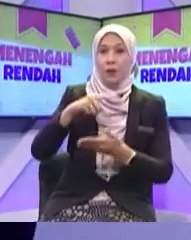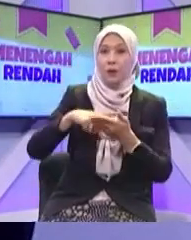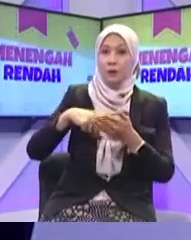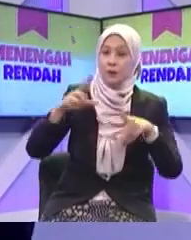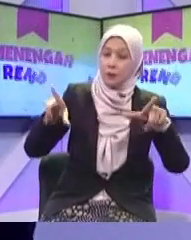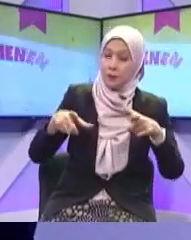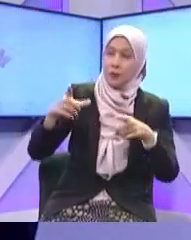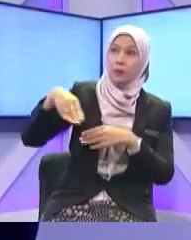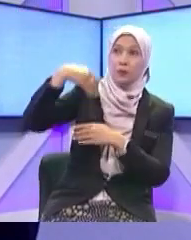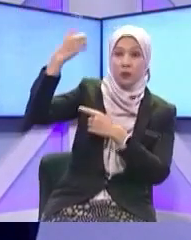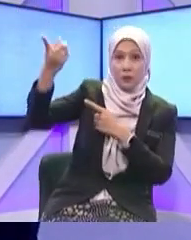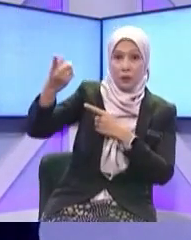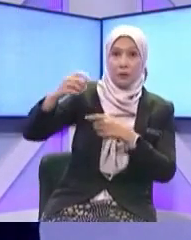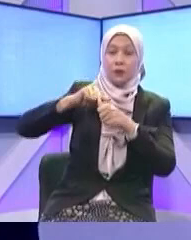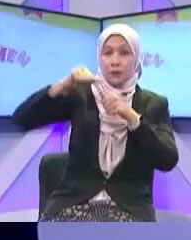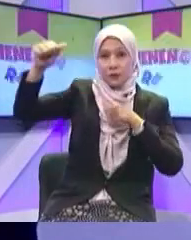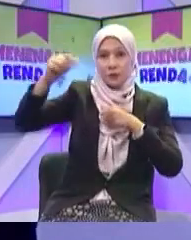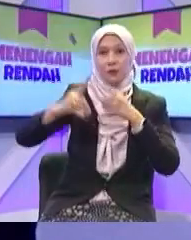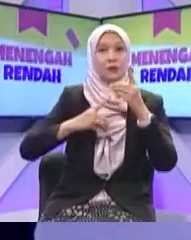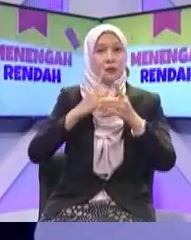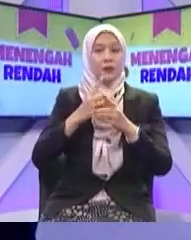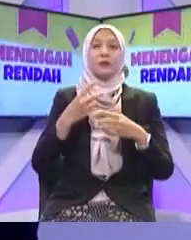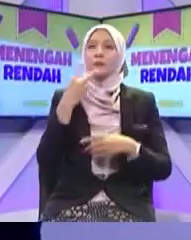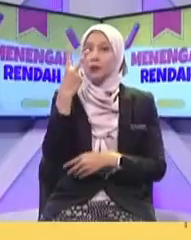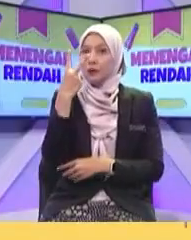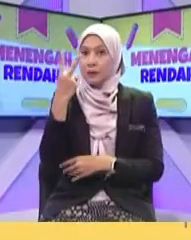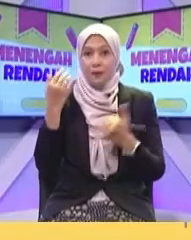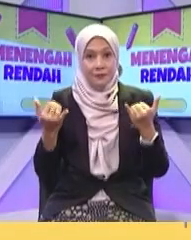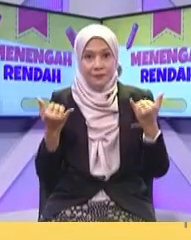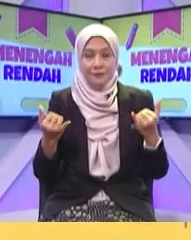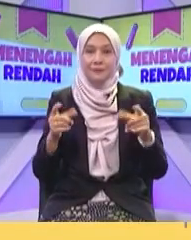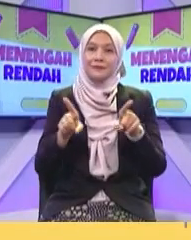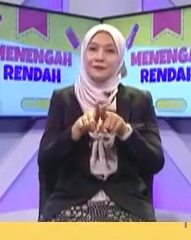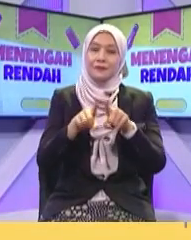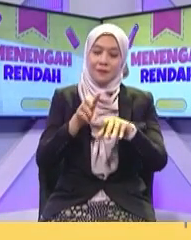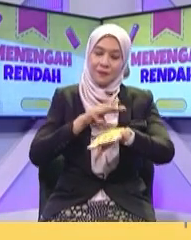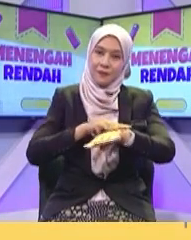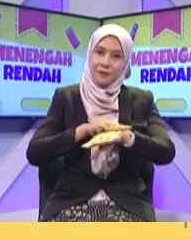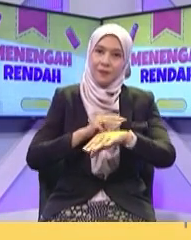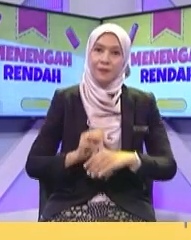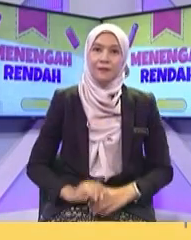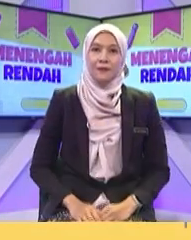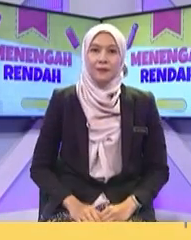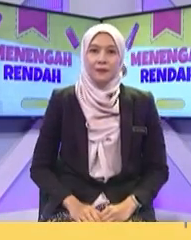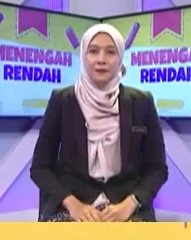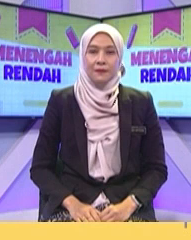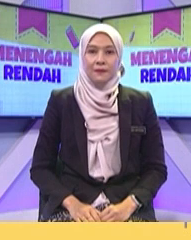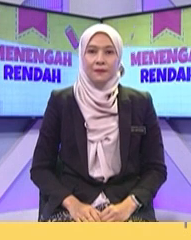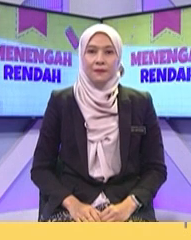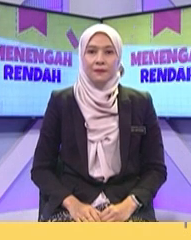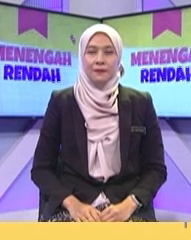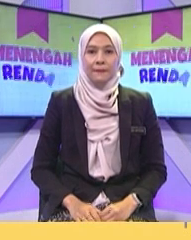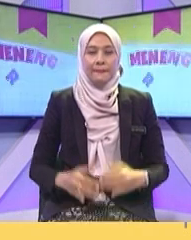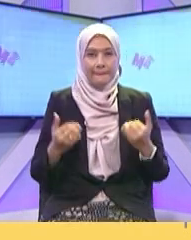TV Yang seterusnya Yang Rangkaian Telekomunikasi Malaysia Meningkat maju Dengan penggunaan Kabel